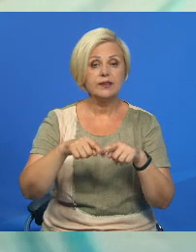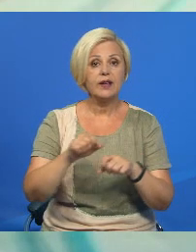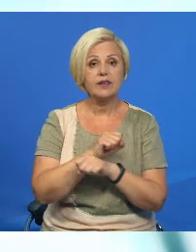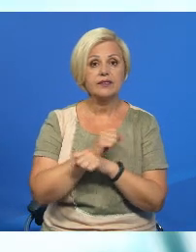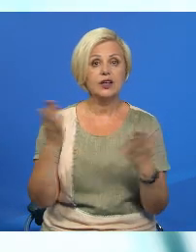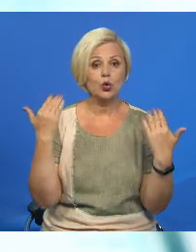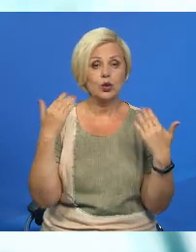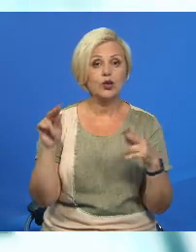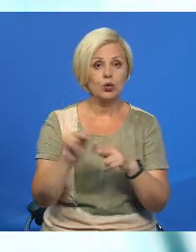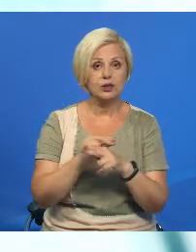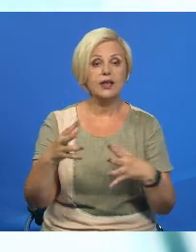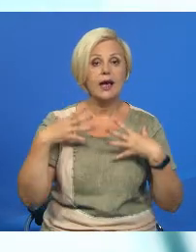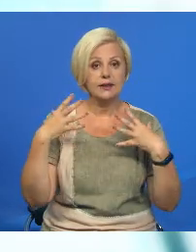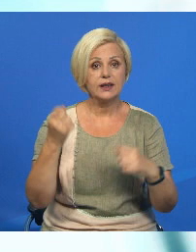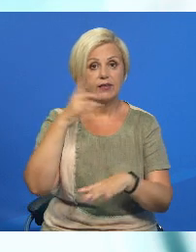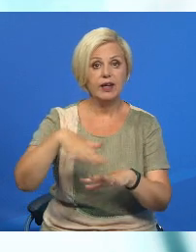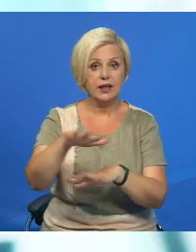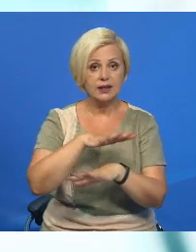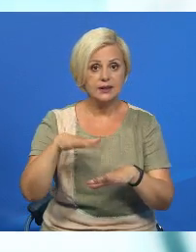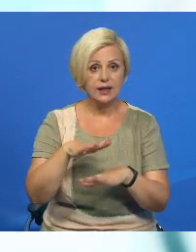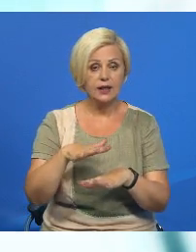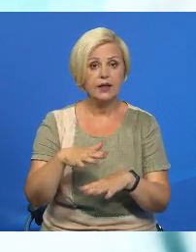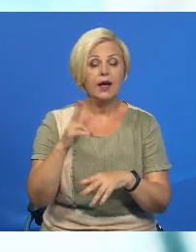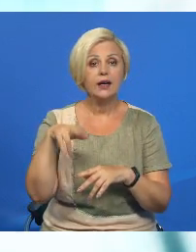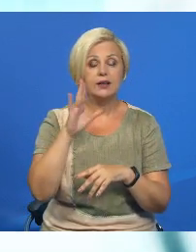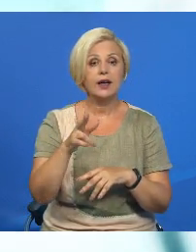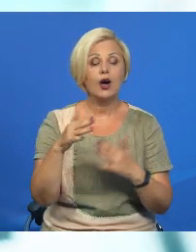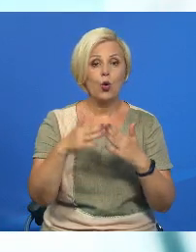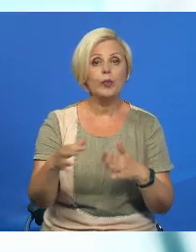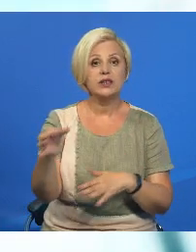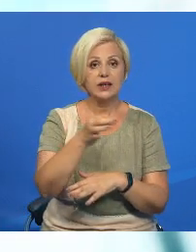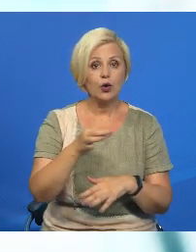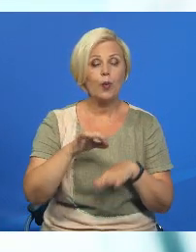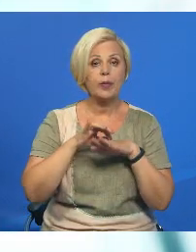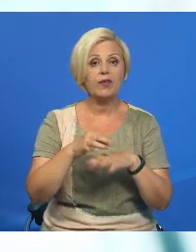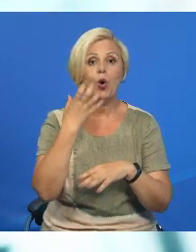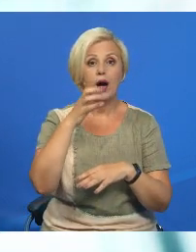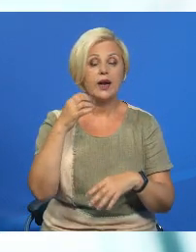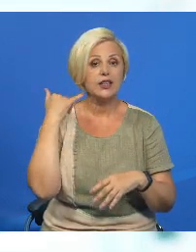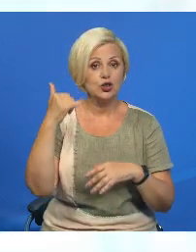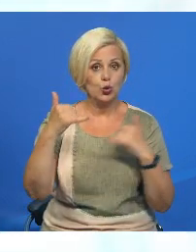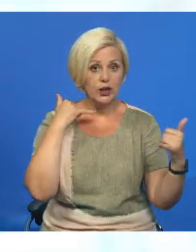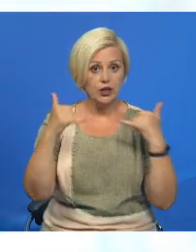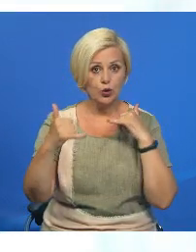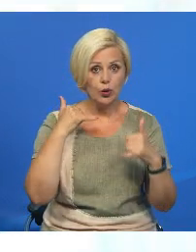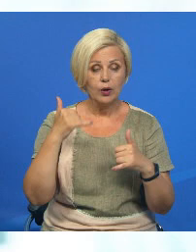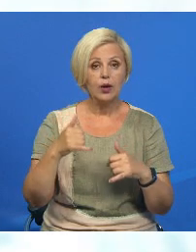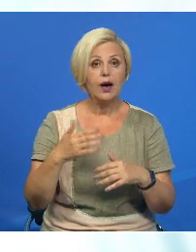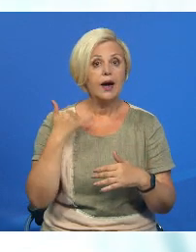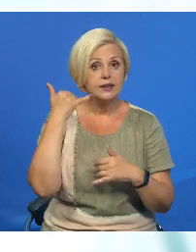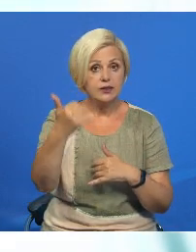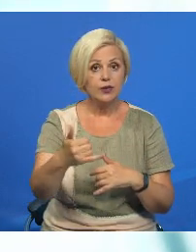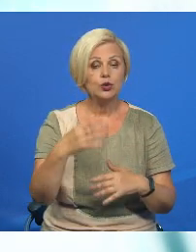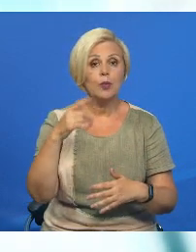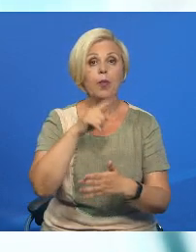-курортного лечения и оздоровления насельництва. КДК Гомельской в области проводит гарачую телефонную линию. Звернуться